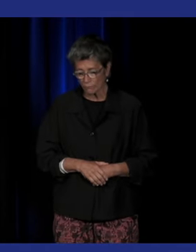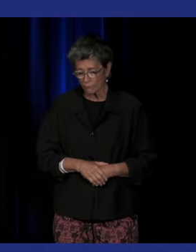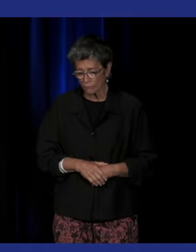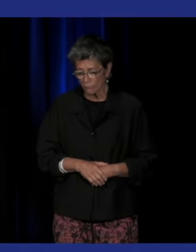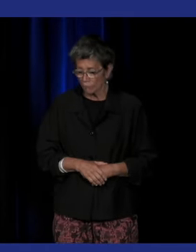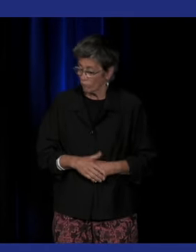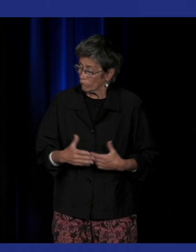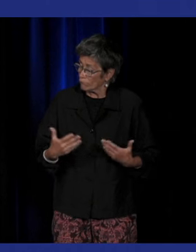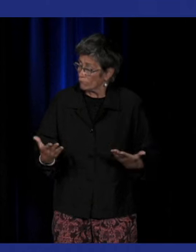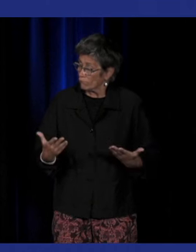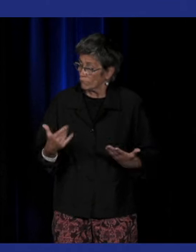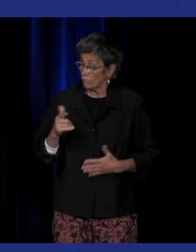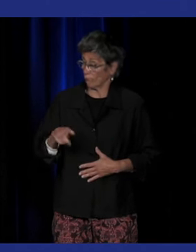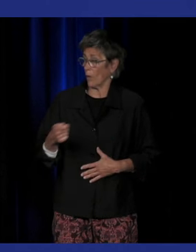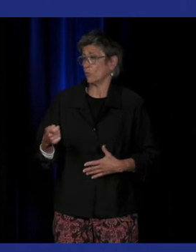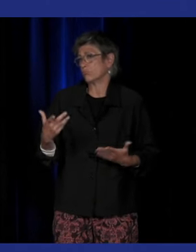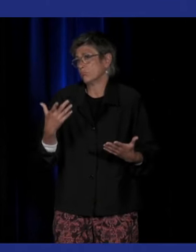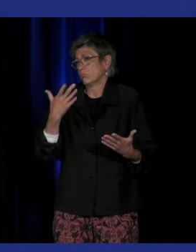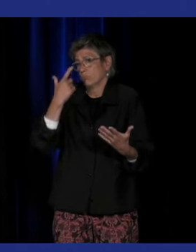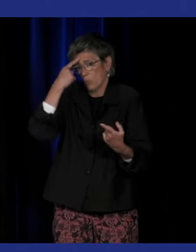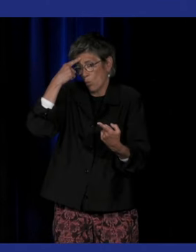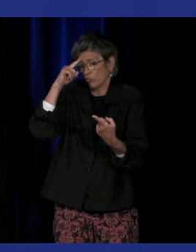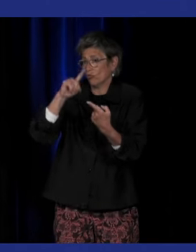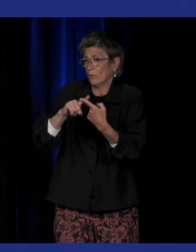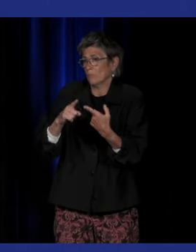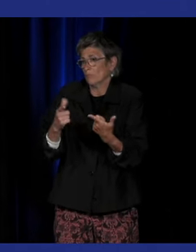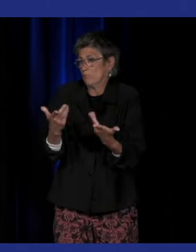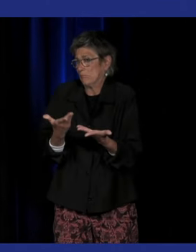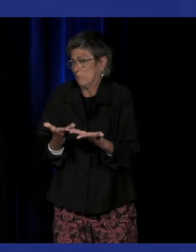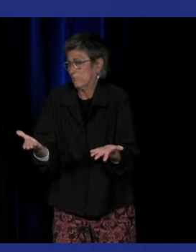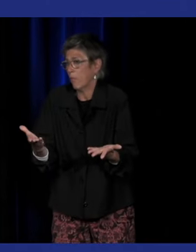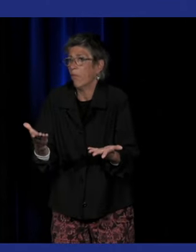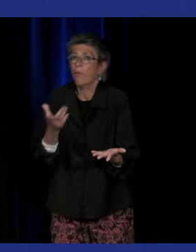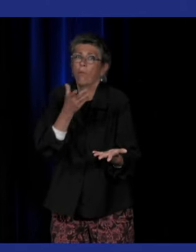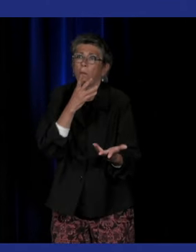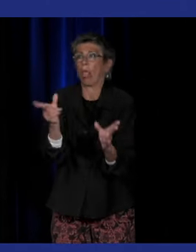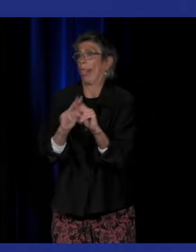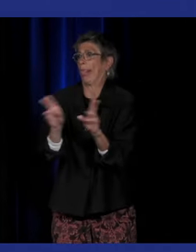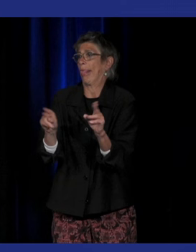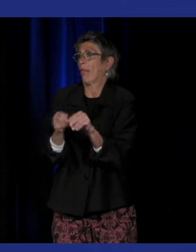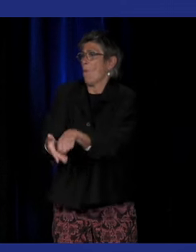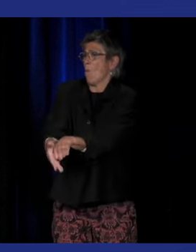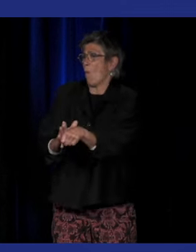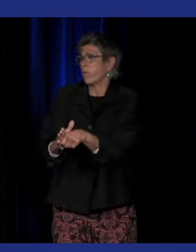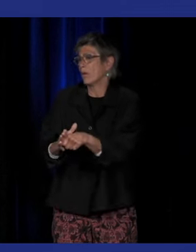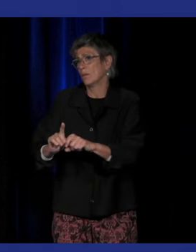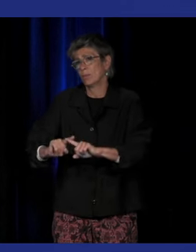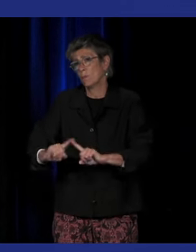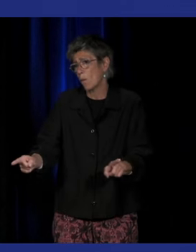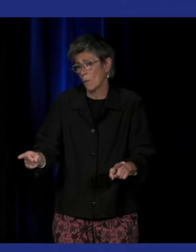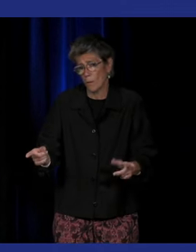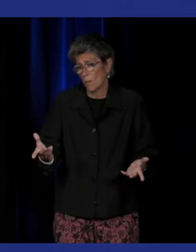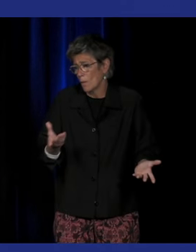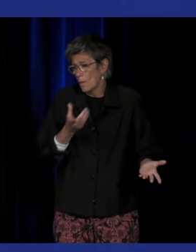Et bien sûr, notre prétention, elle est modeste. Nous n'allons pas être exaustifs. C'est impossible. Donc, on ne peut pas